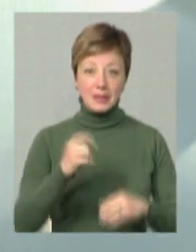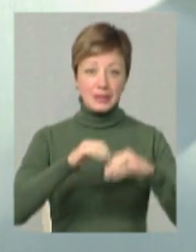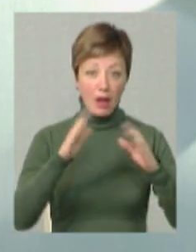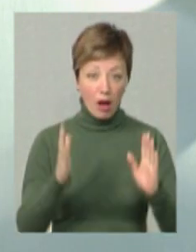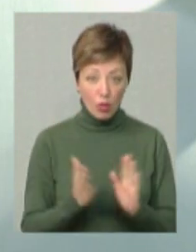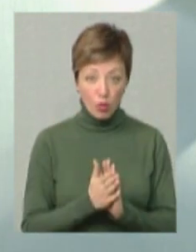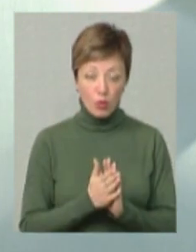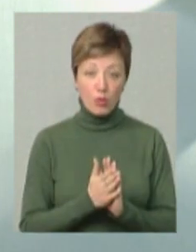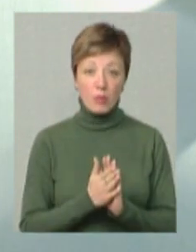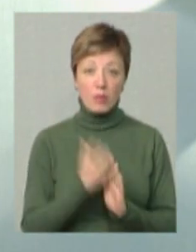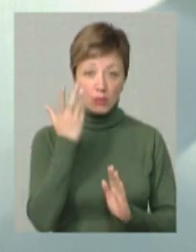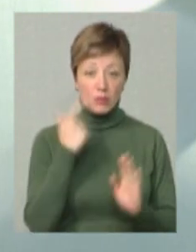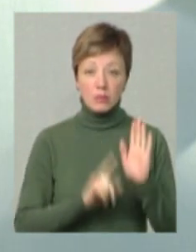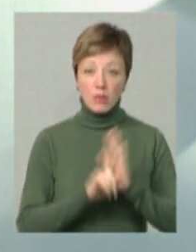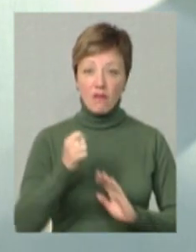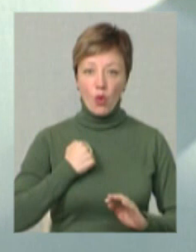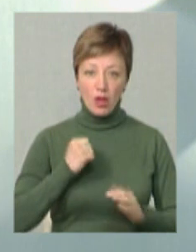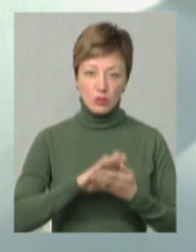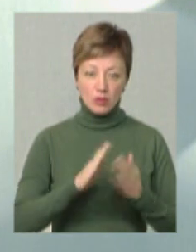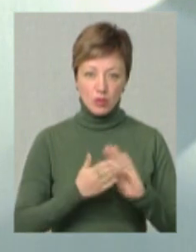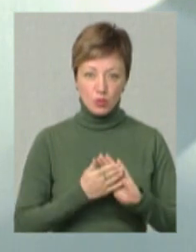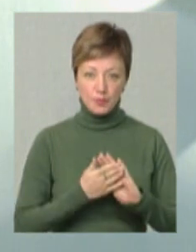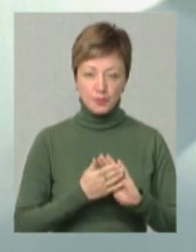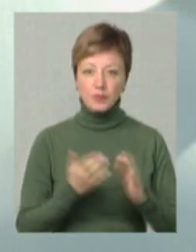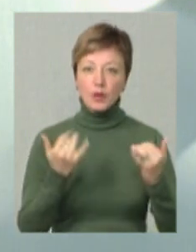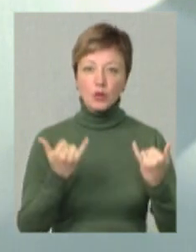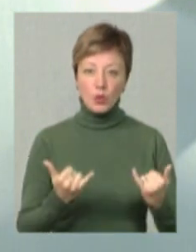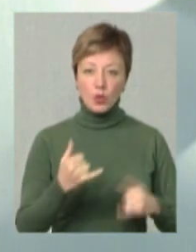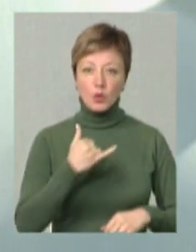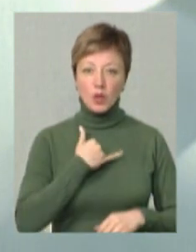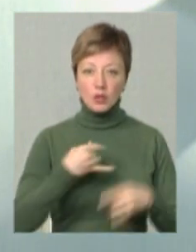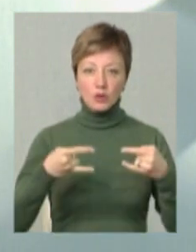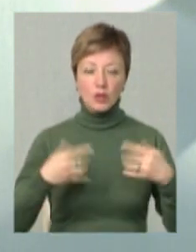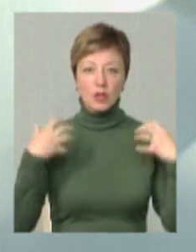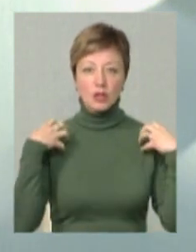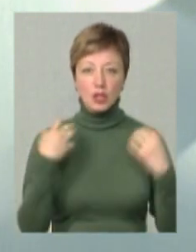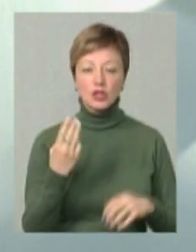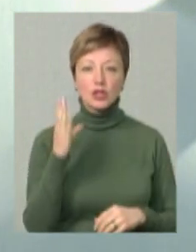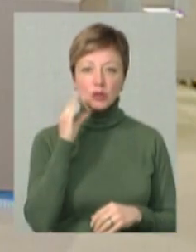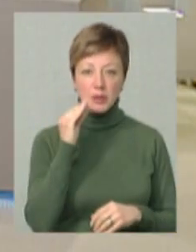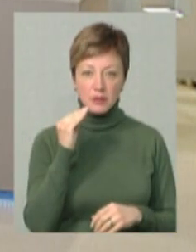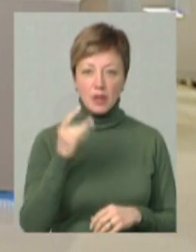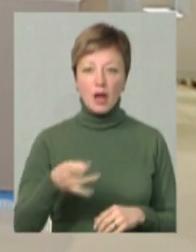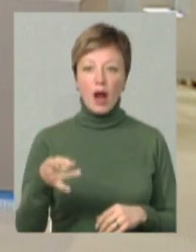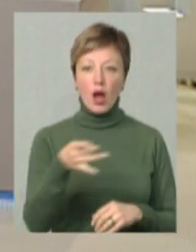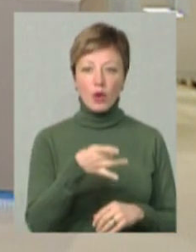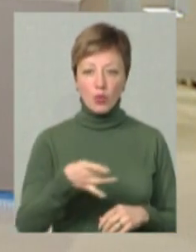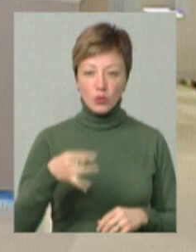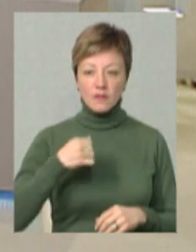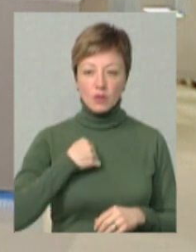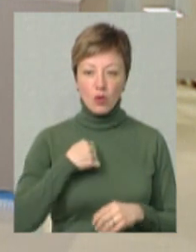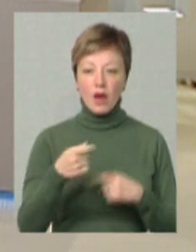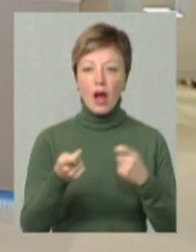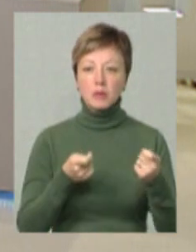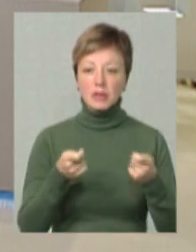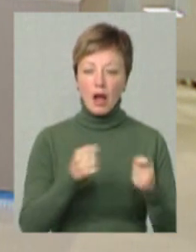із настанням воєнного стану. Сьогодні у нашій студії начальник Шепетівської районної військової